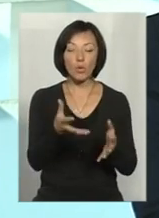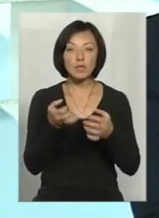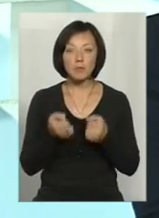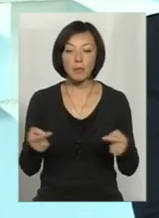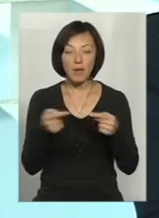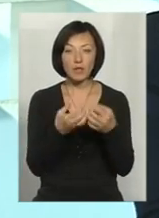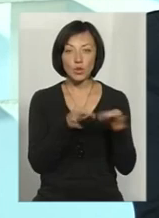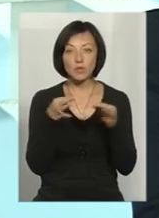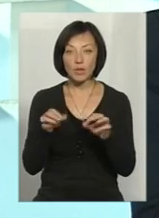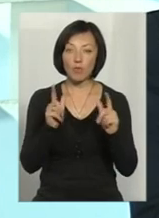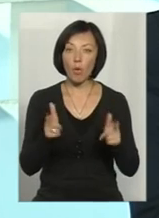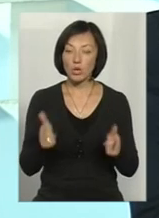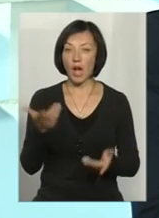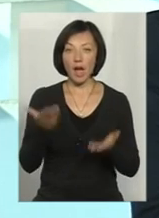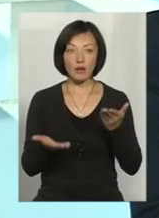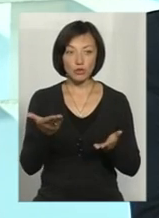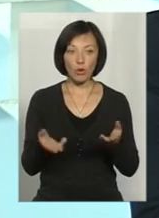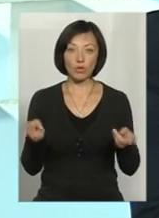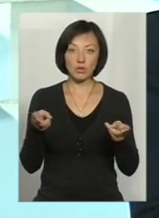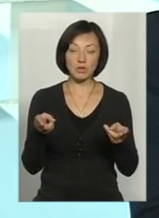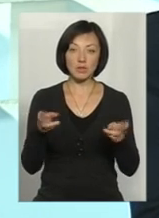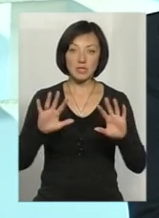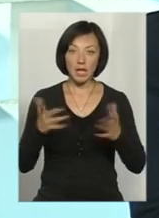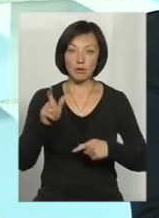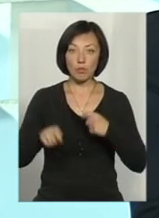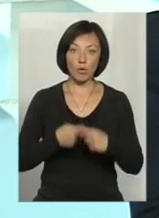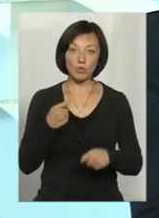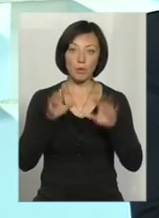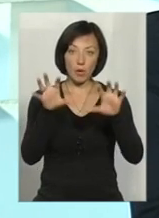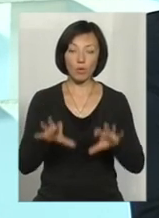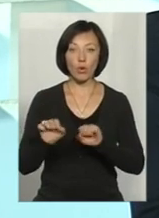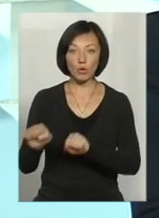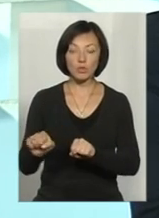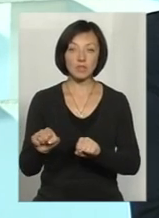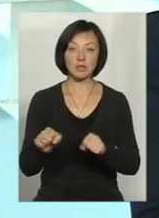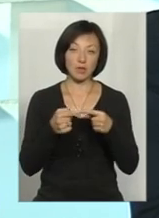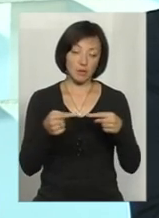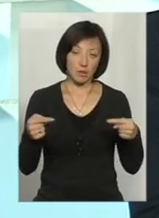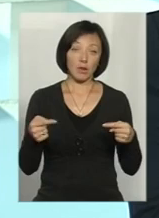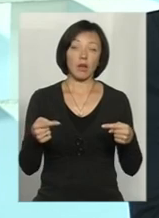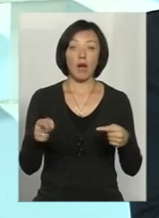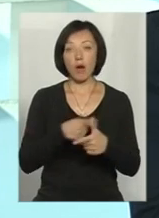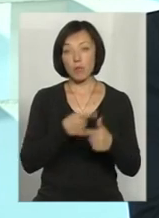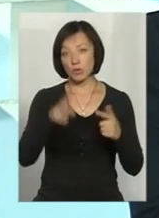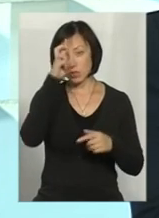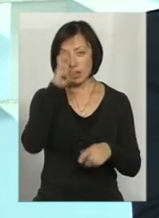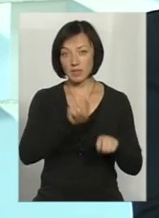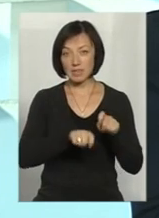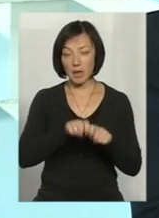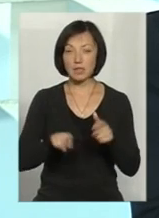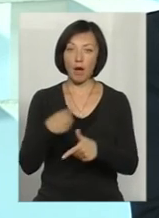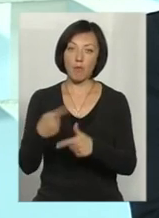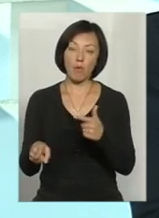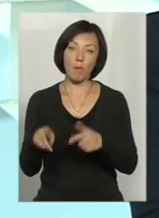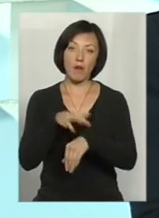певних дозволів погоджень. А якщо стається порушення природоохорони законодавства, тоді або Державна екологічна інспекція,